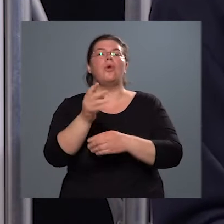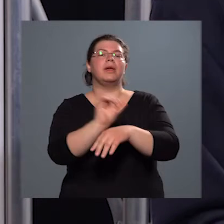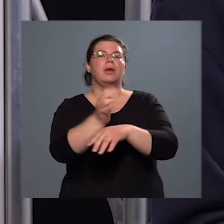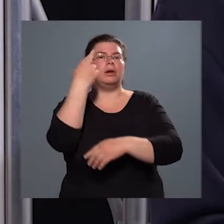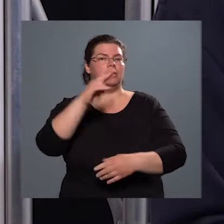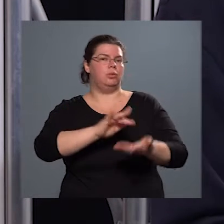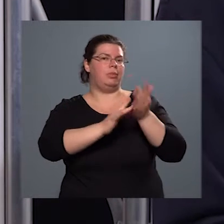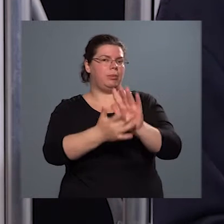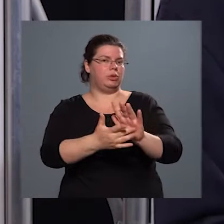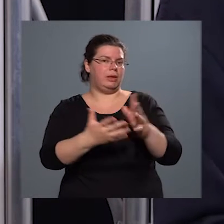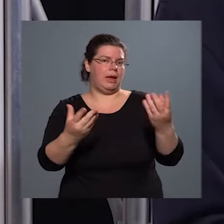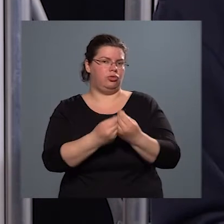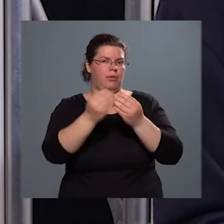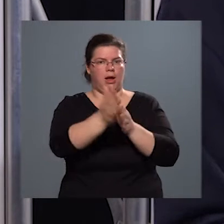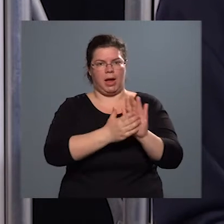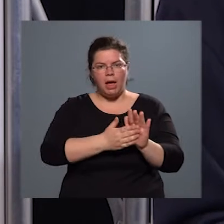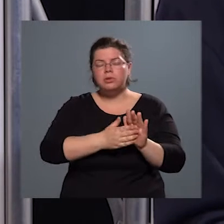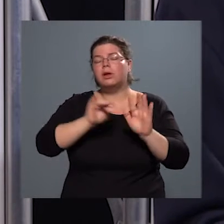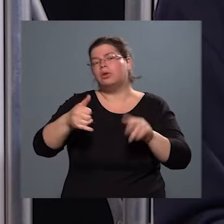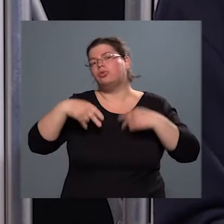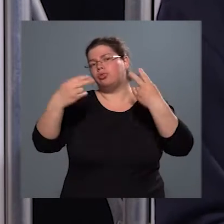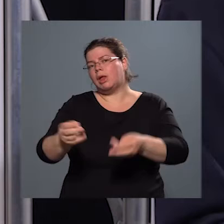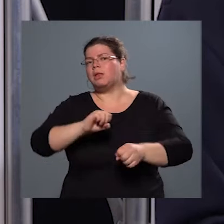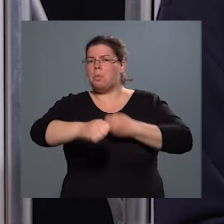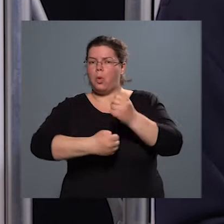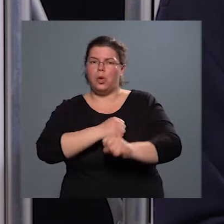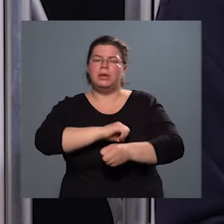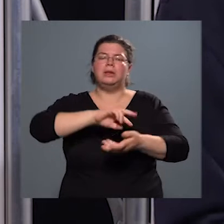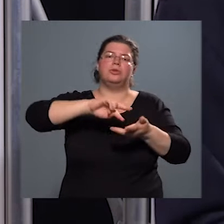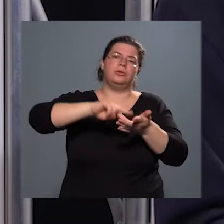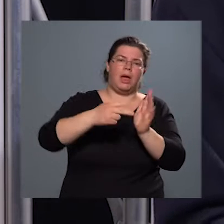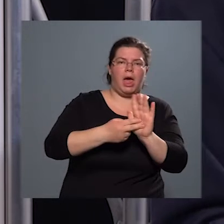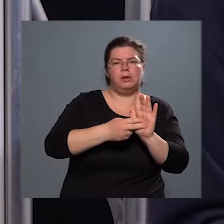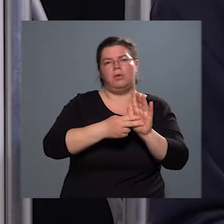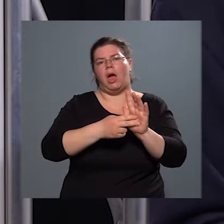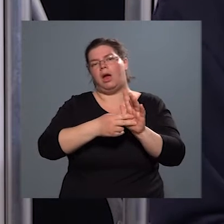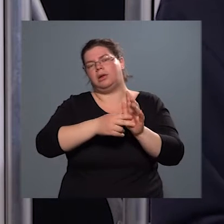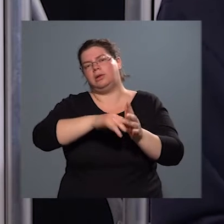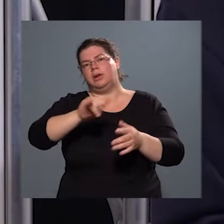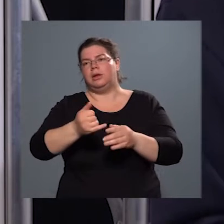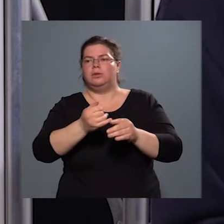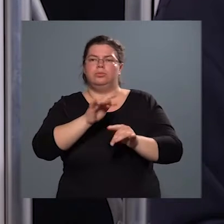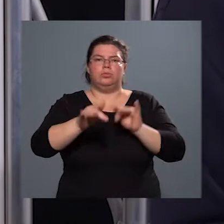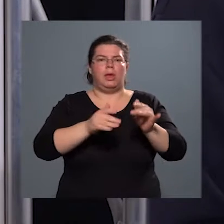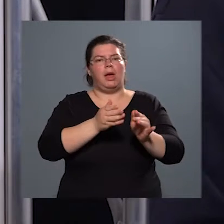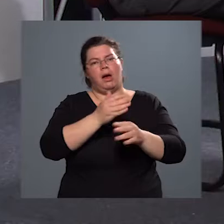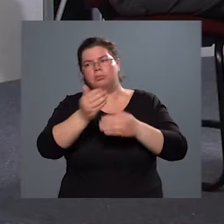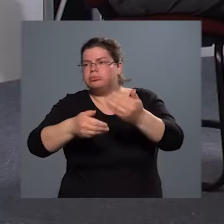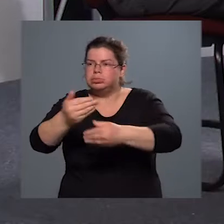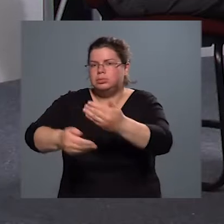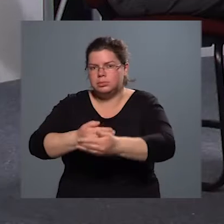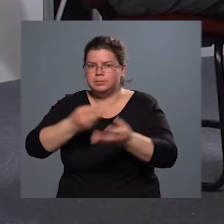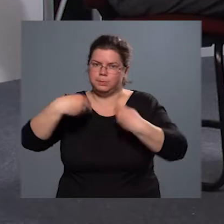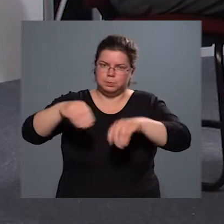beszélgetést, de kitérünk aztán a működésnek, illetve a terveknek jó néhány ágára, bogára is. Úgyhogy